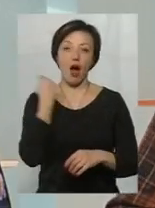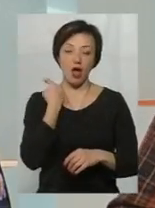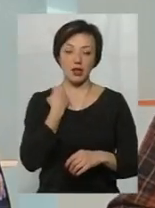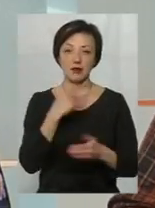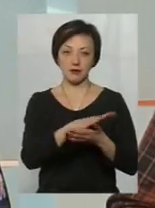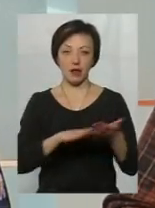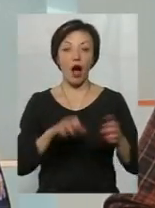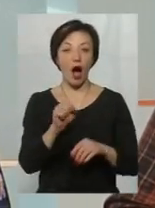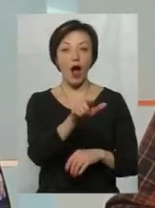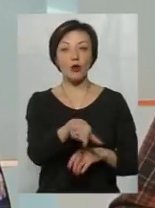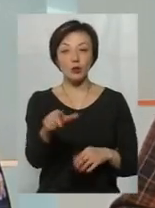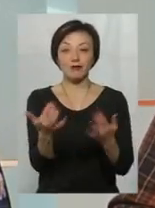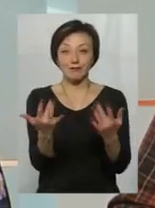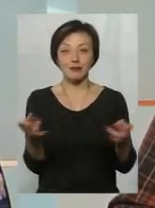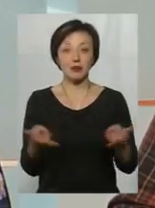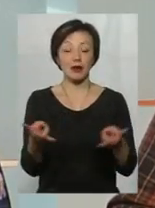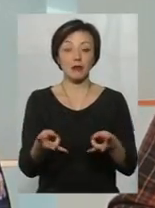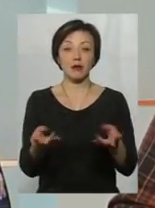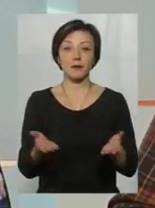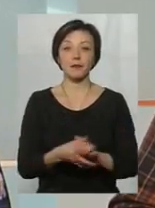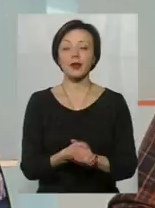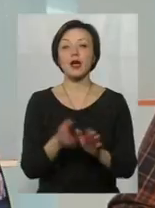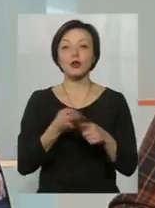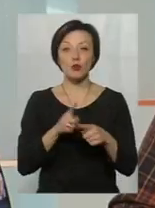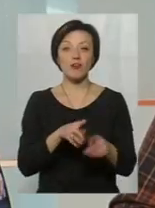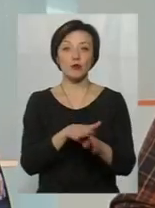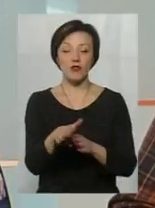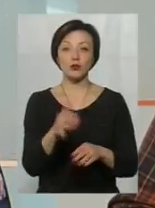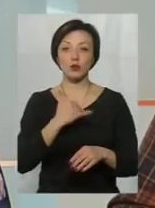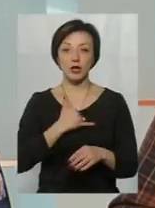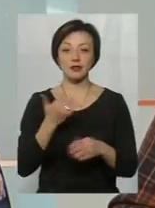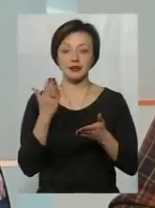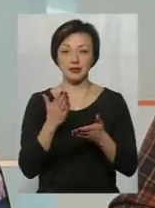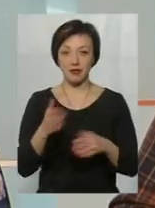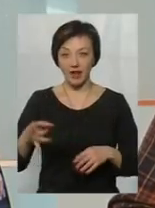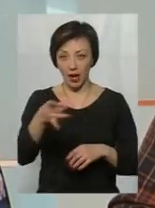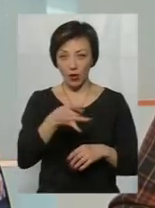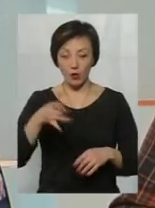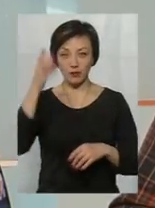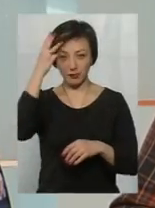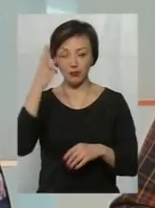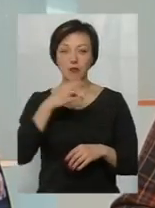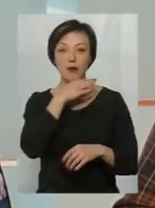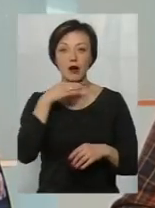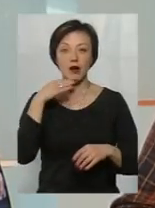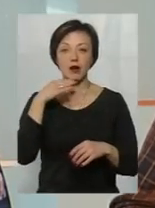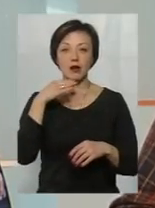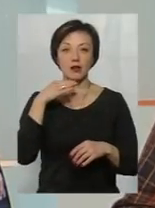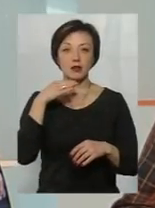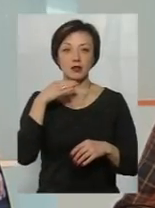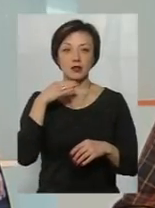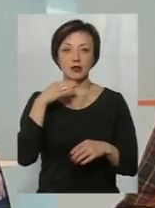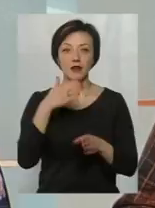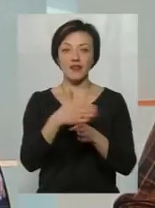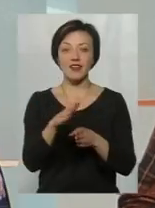людей десь треба взяти. Того відбувається система, що в нас зараз в регіоні дуже багато вже відкрито, не